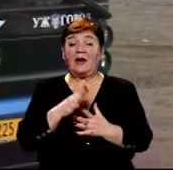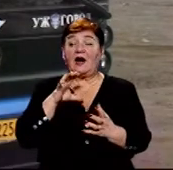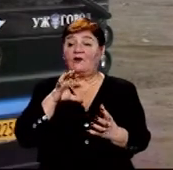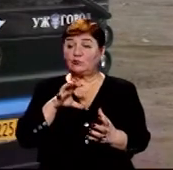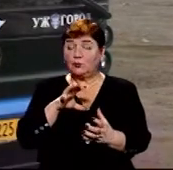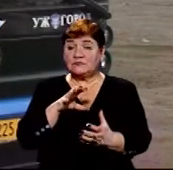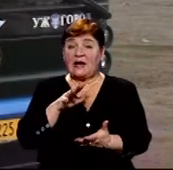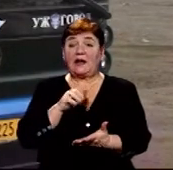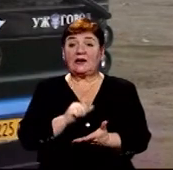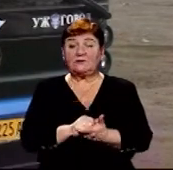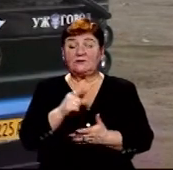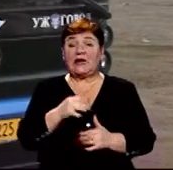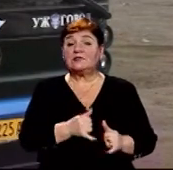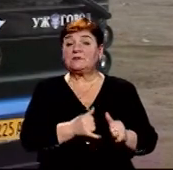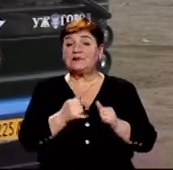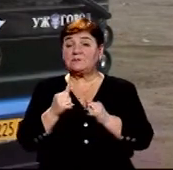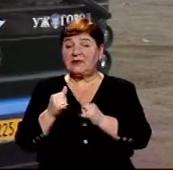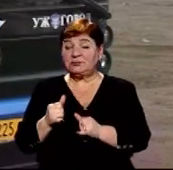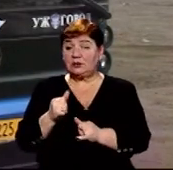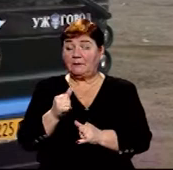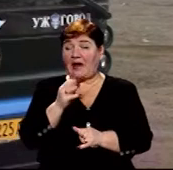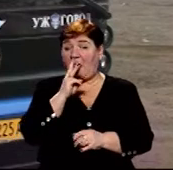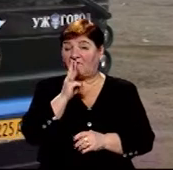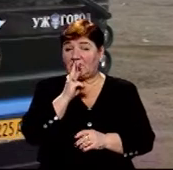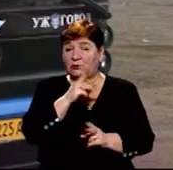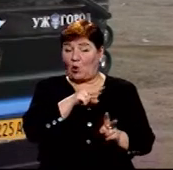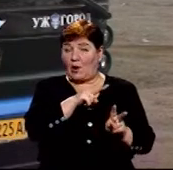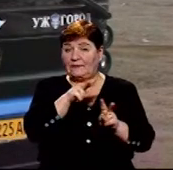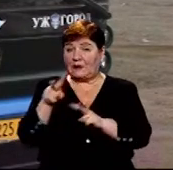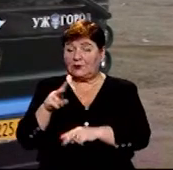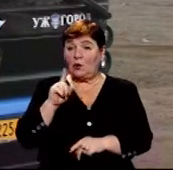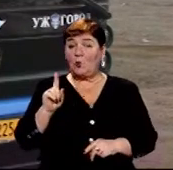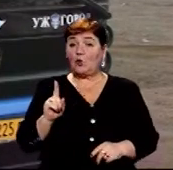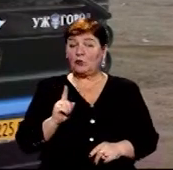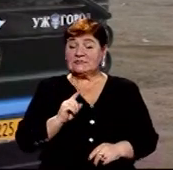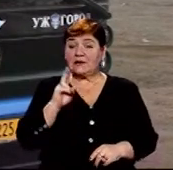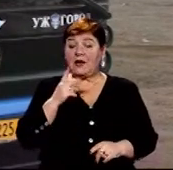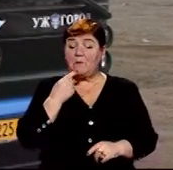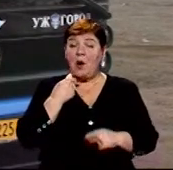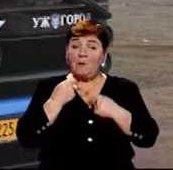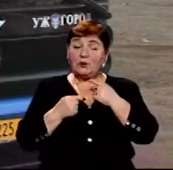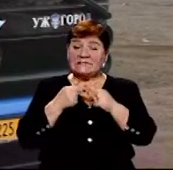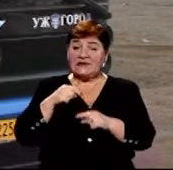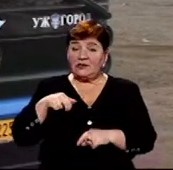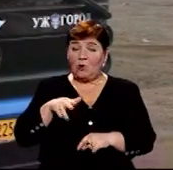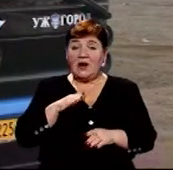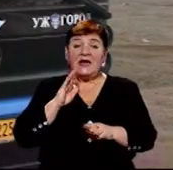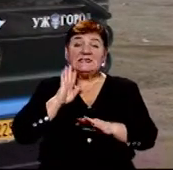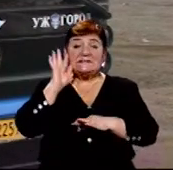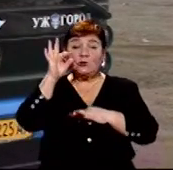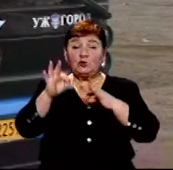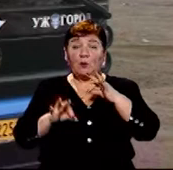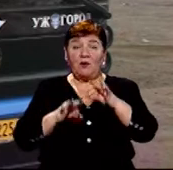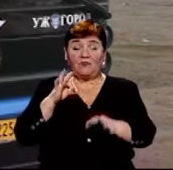договір оренди. Вона забезпечена як відеонаглядом, так і охоронцями, які здійснюють постійний обхід по території цілодобово.